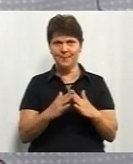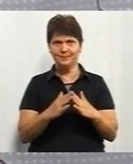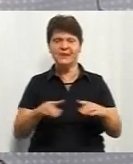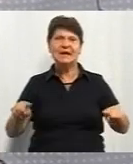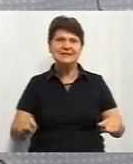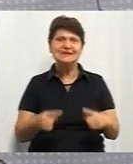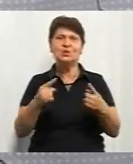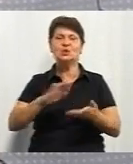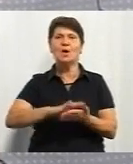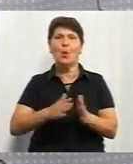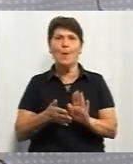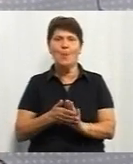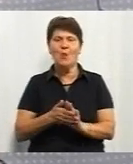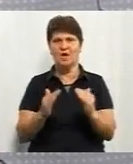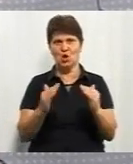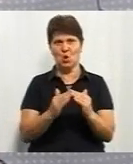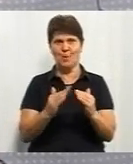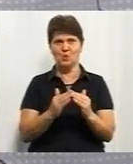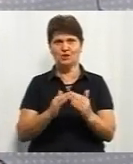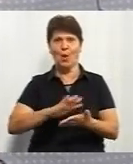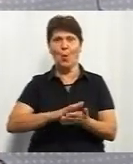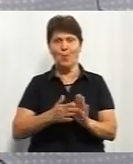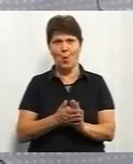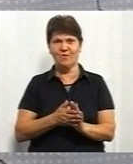Створюються умови домашніх умов.